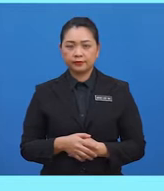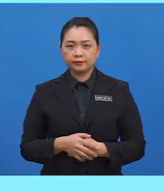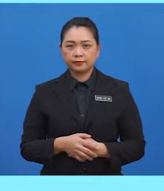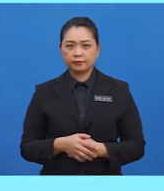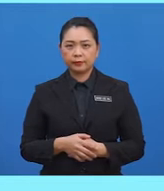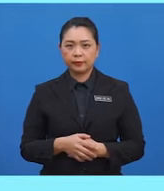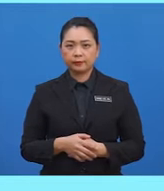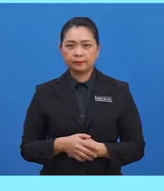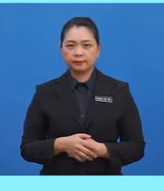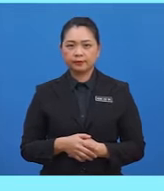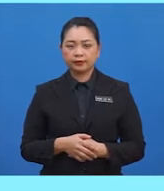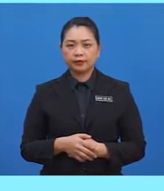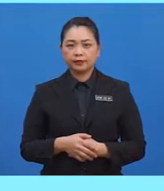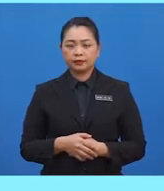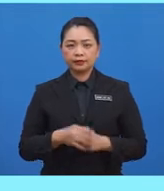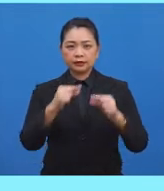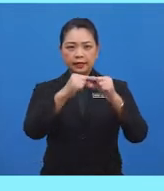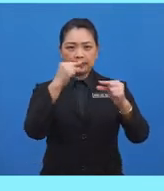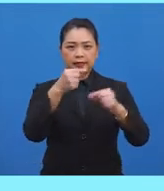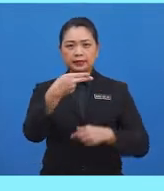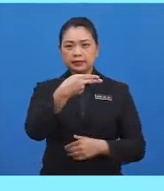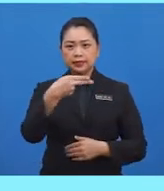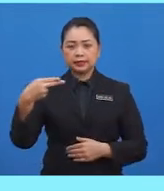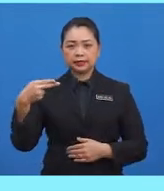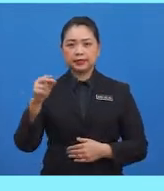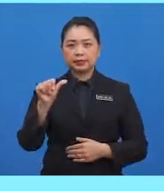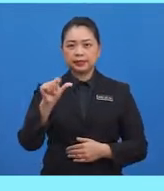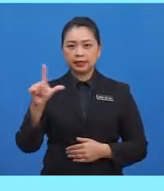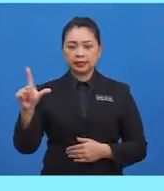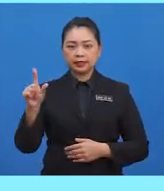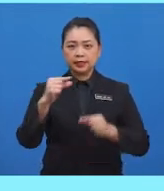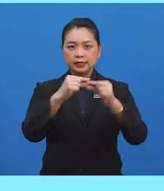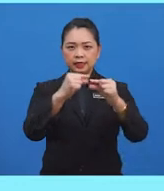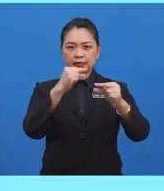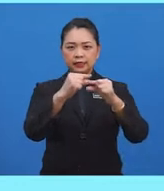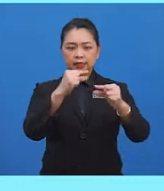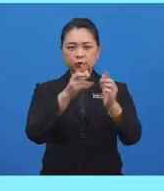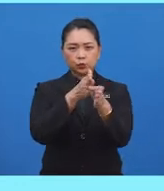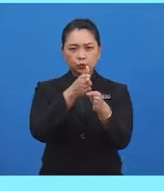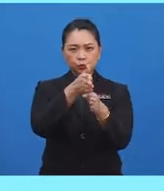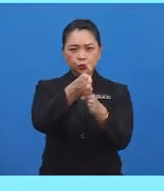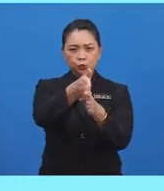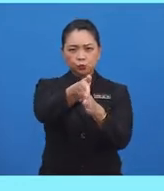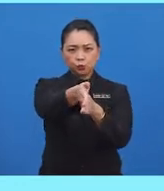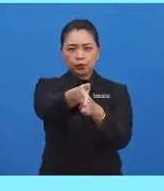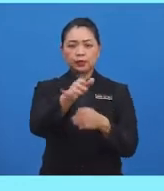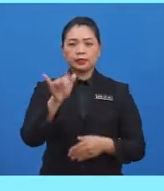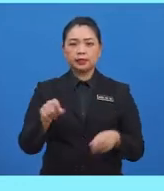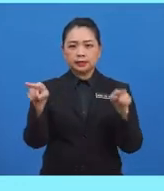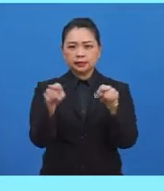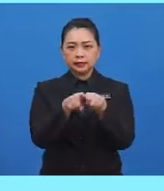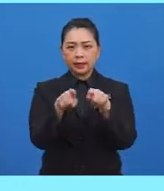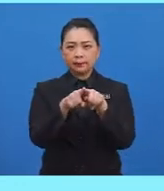Baiklah, garis selari pula ialah garis-garis lurus yang